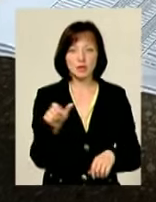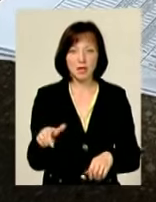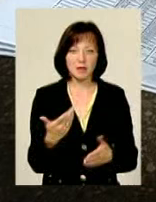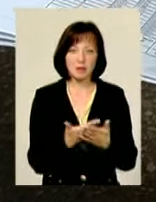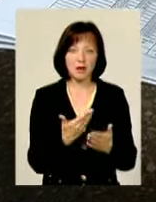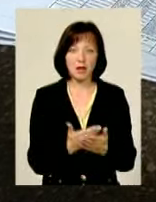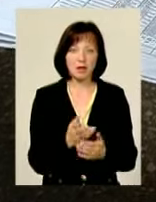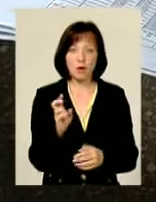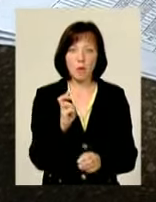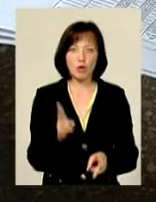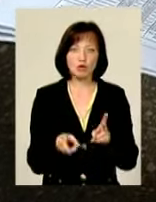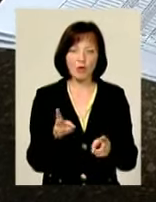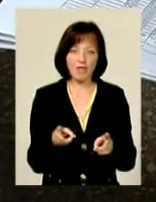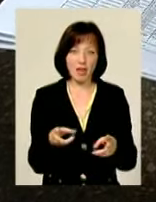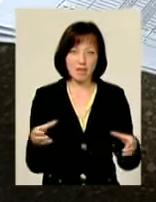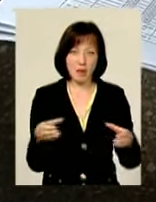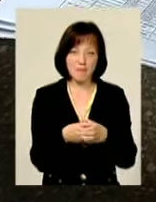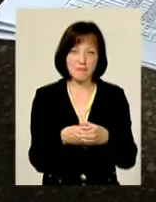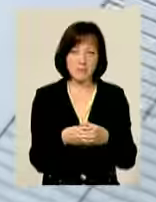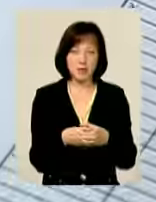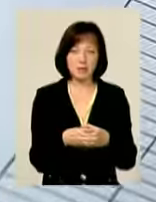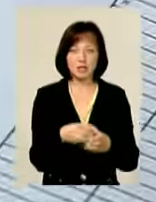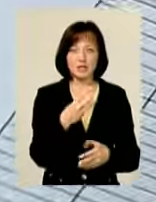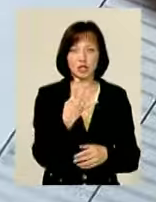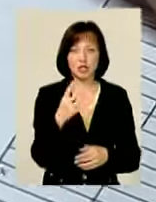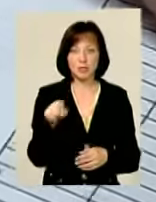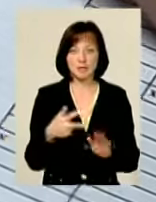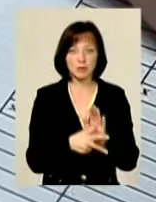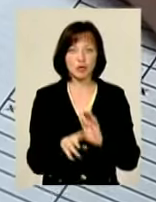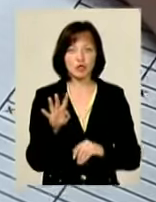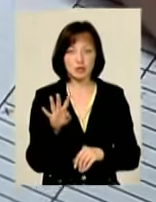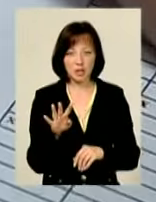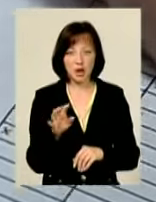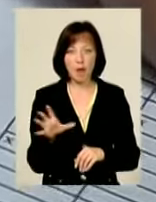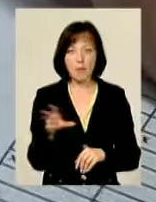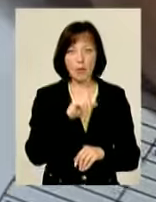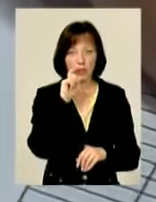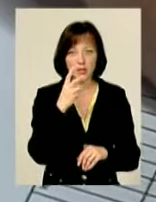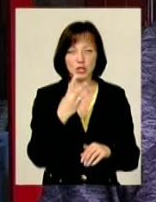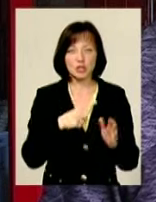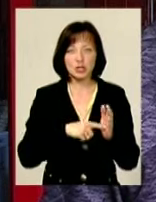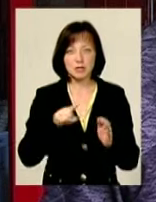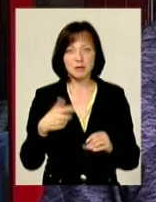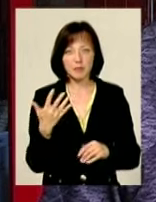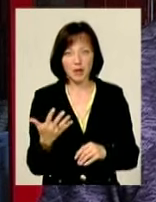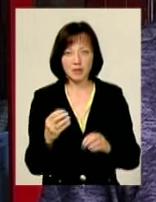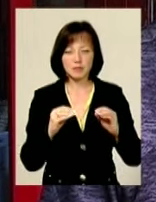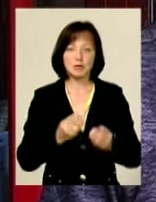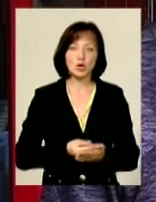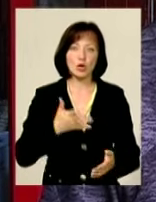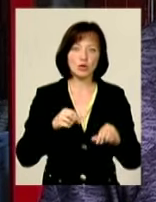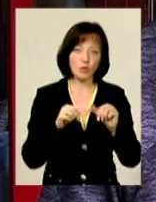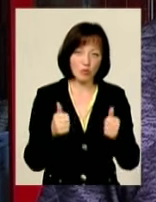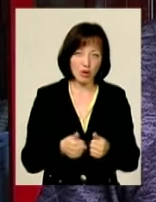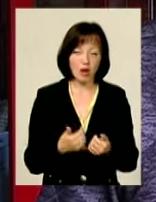набір у нас становить 34,84 гривні, по Україні 36,50. Зросла вартість буряка